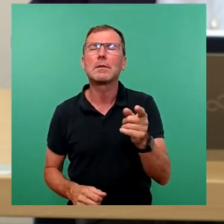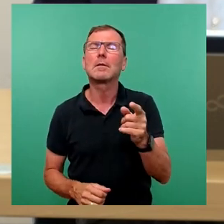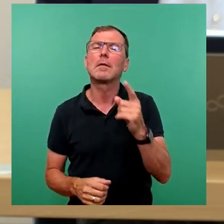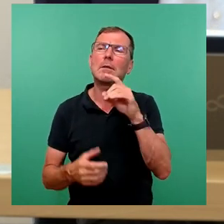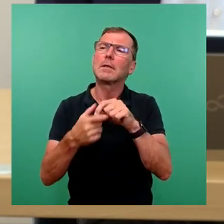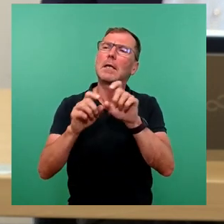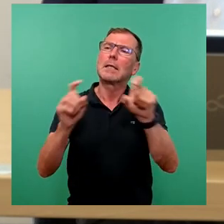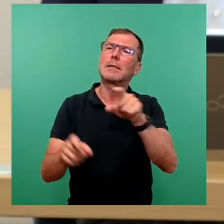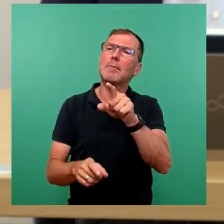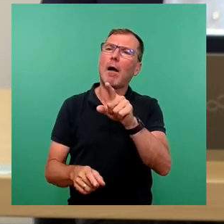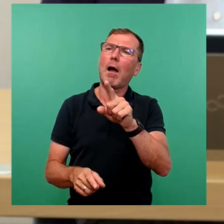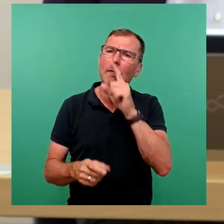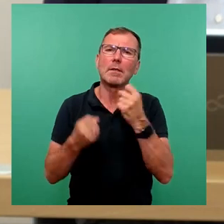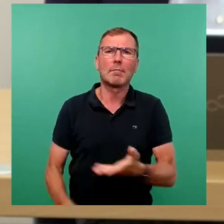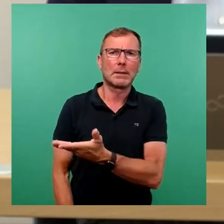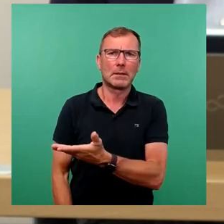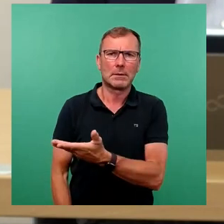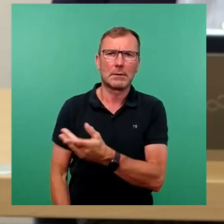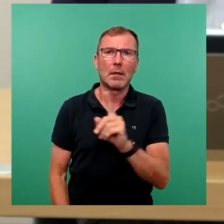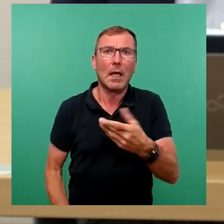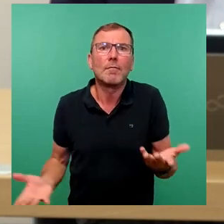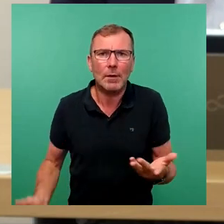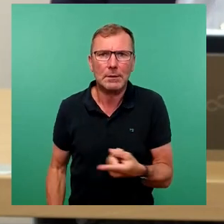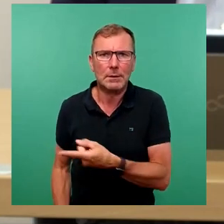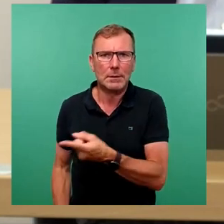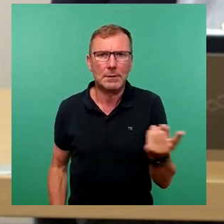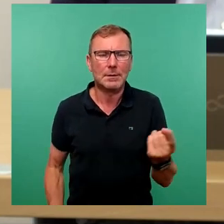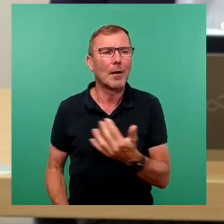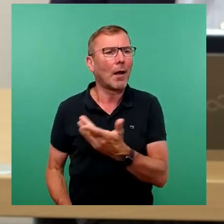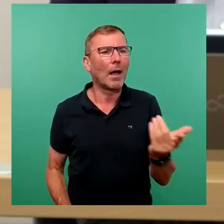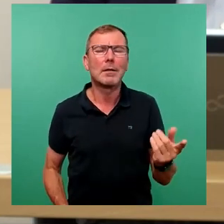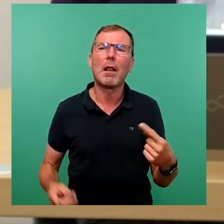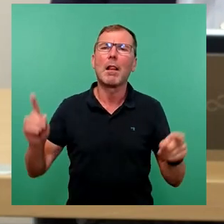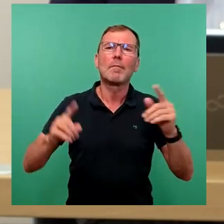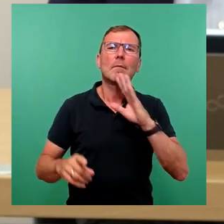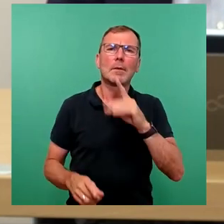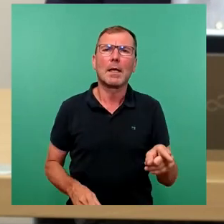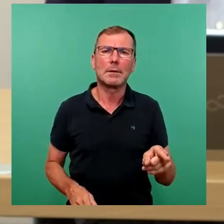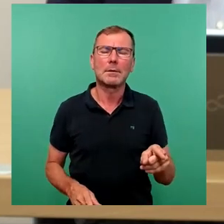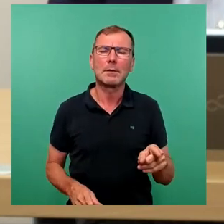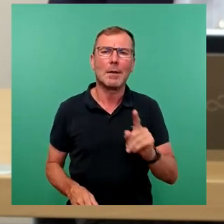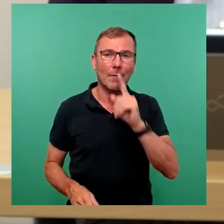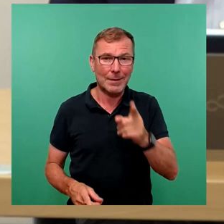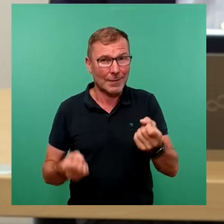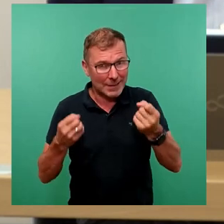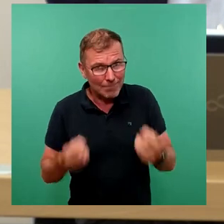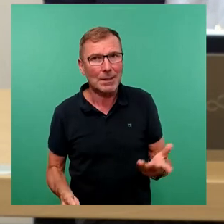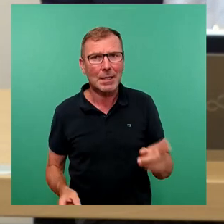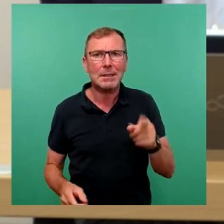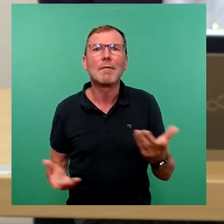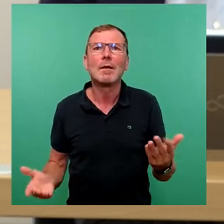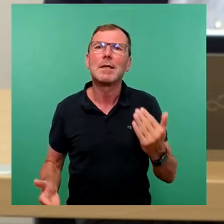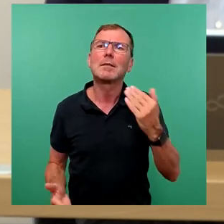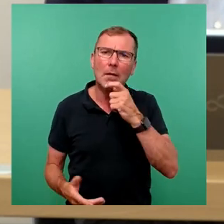Thematik konfrontiert werden. Denn da haben Sie sich alle in die Bücher geschlagen mit allen Reden, die hier gehalten worden sind, sondern da trägt die